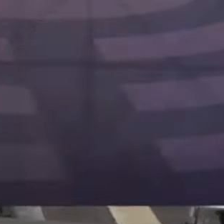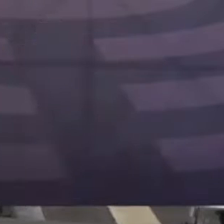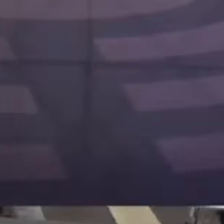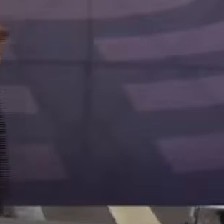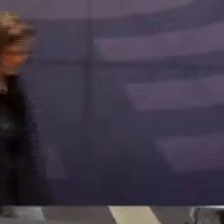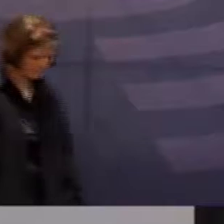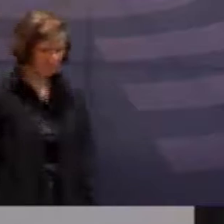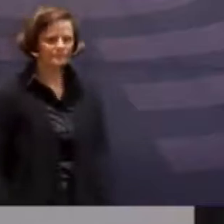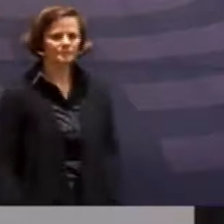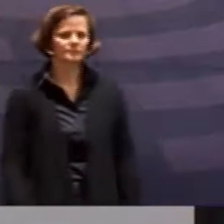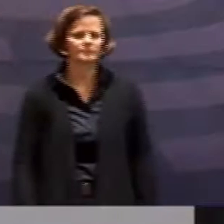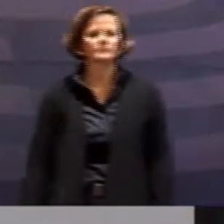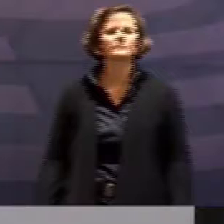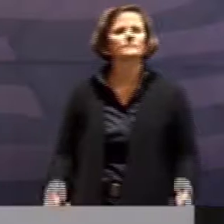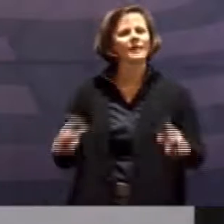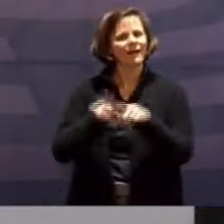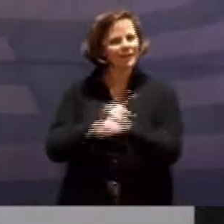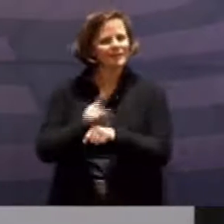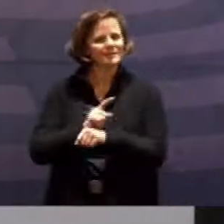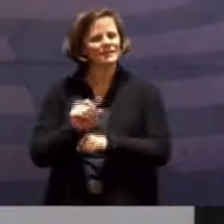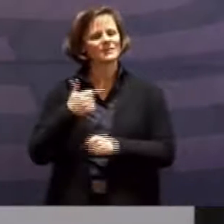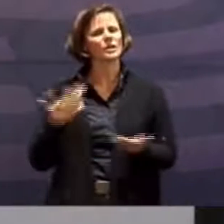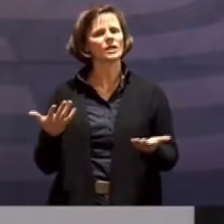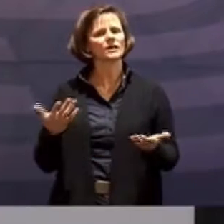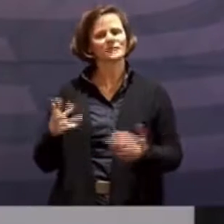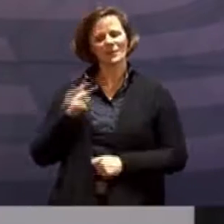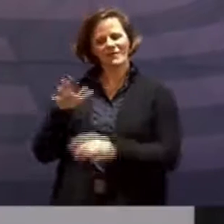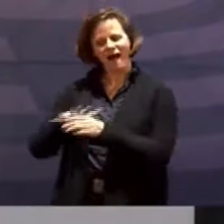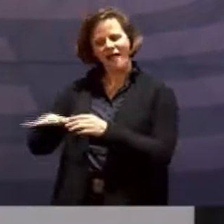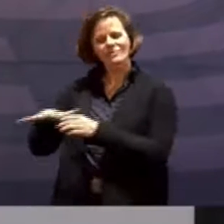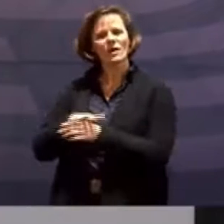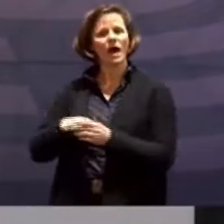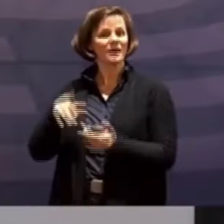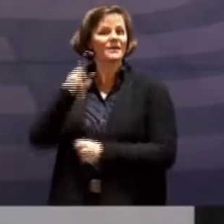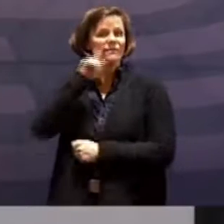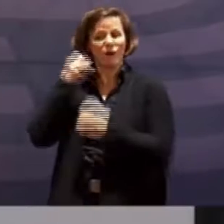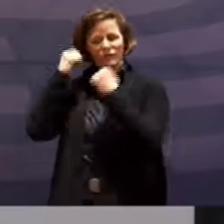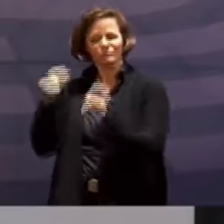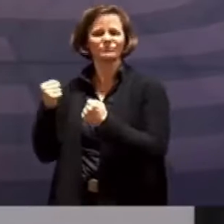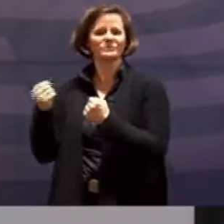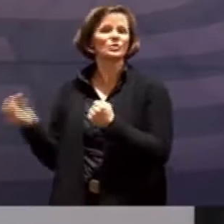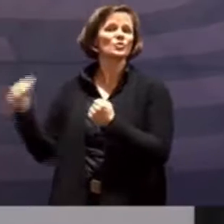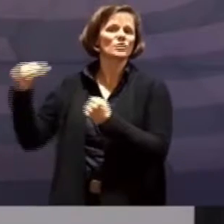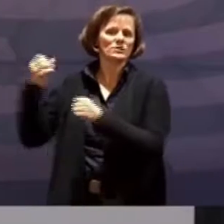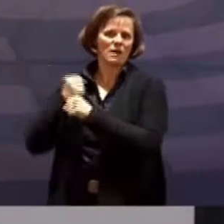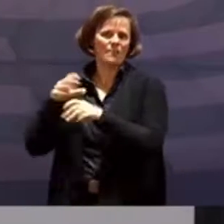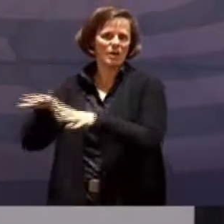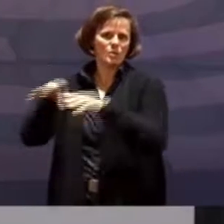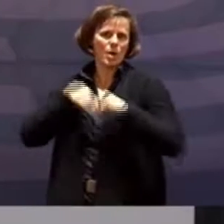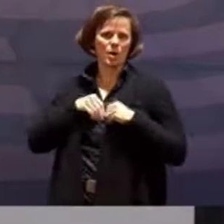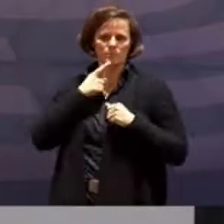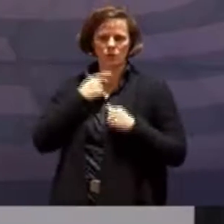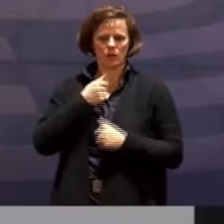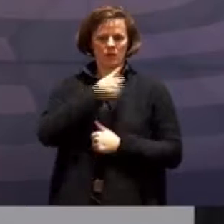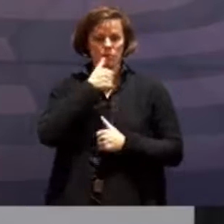Gleichzeitig haben vor allem Frauen im Privatbereich zusätzliche Care-Arbeiten übernommen und müssen den Spagat zwischen Homeoffice und Kinderbetreuung stemmen.